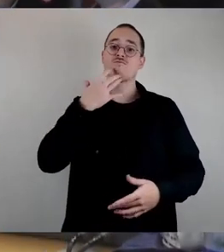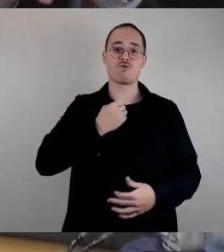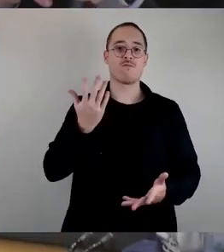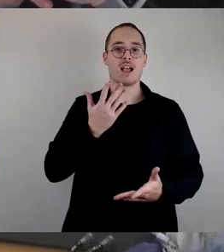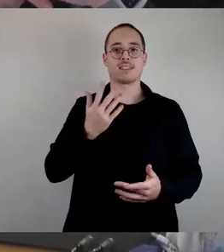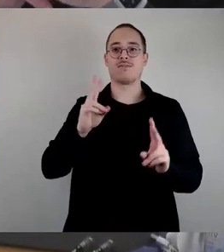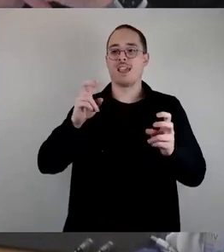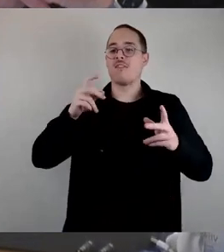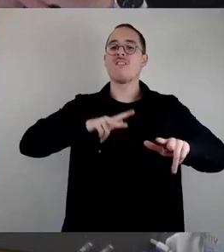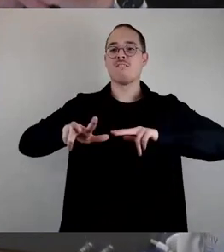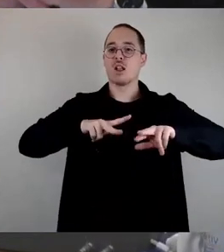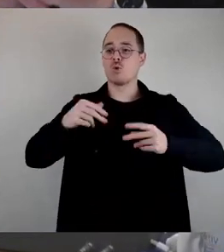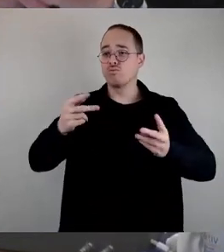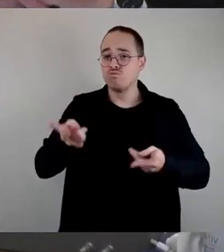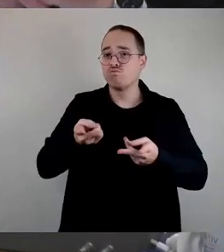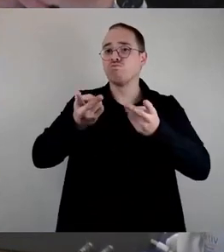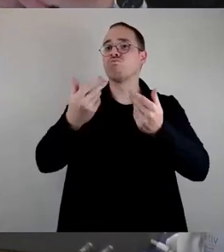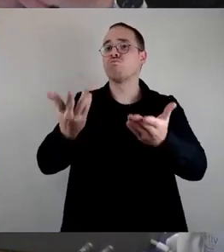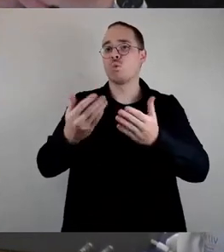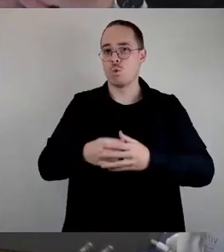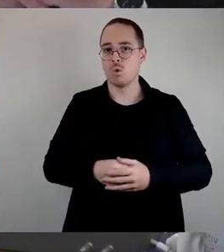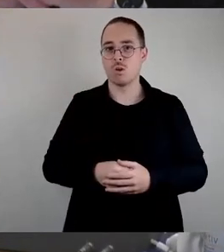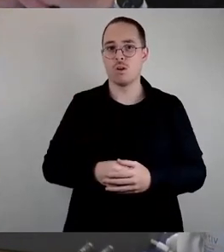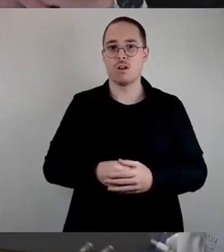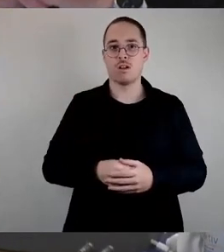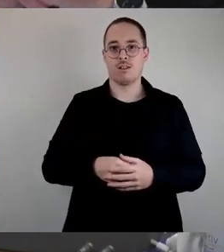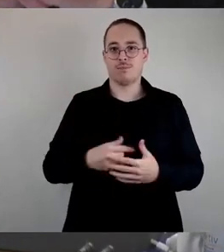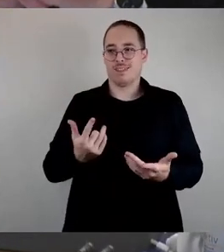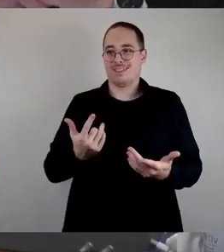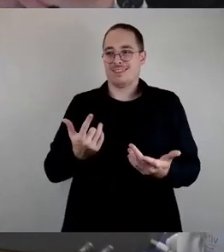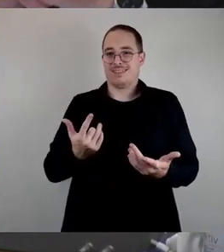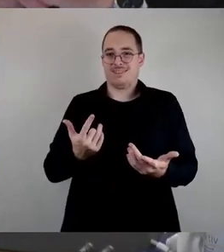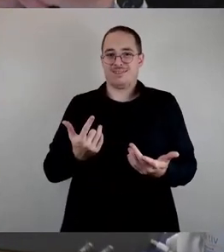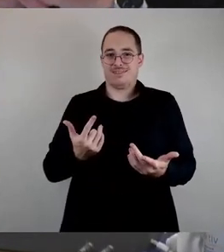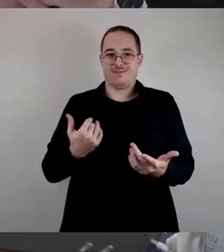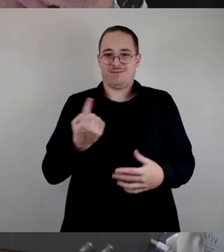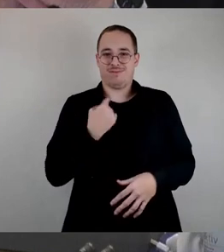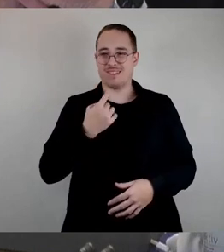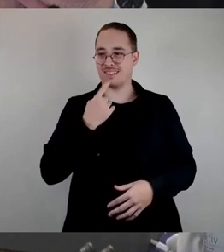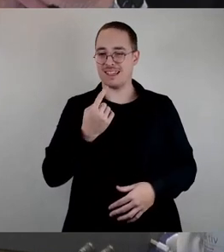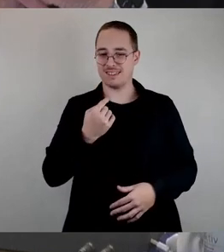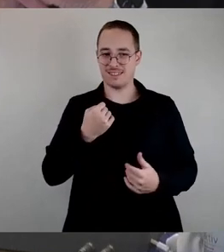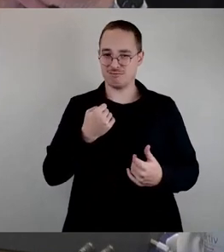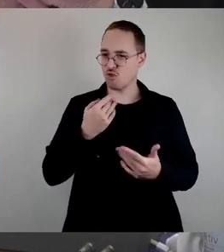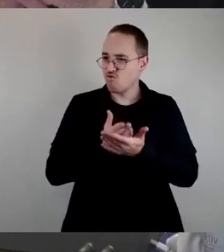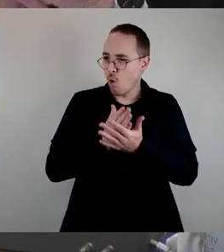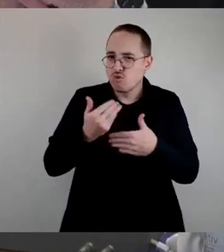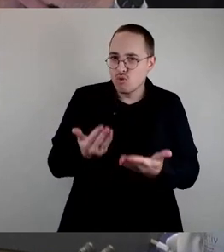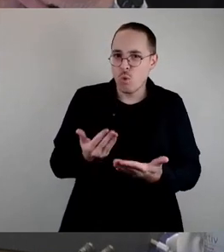aber auch in gewisser Weise, dass wir eine nicht ermöglichende Verwaltung gerade haben. Ich würde ja unseren Bildungsbürgermeister noch mal bitten,